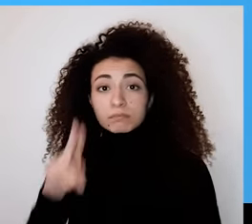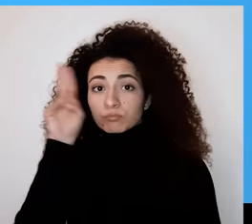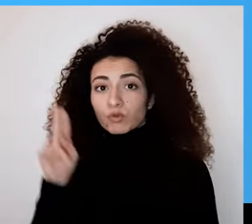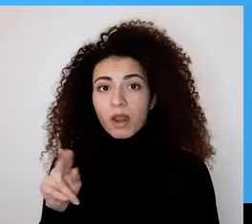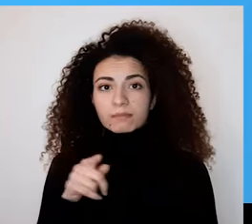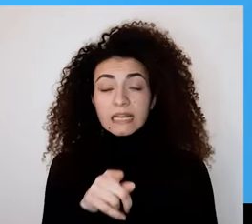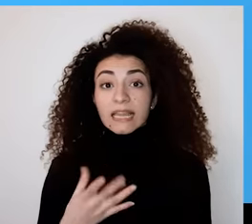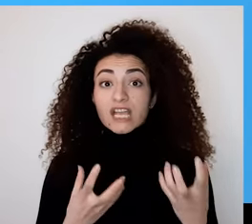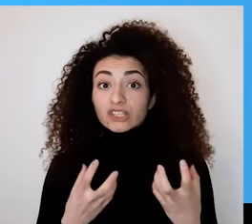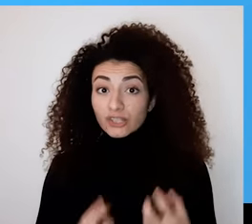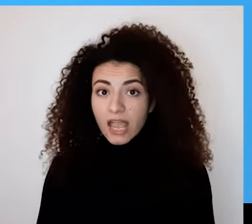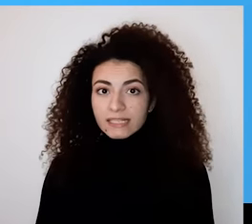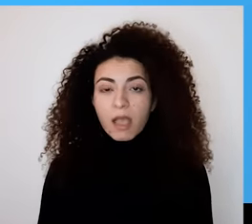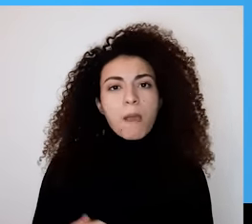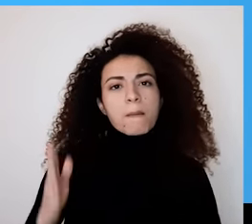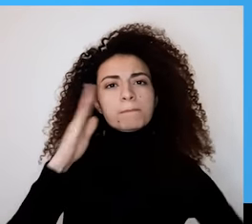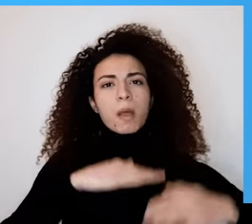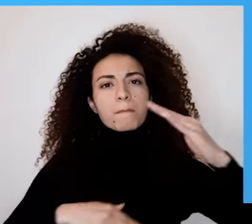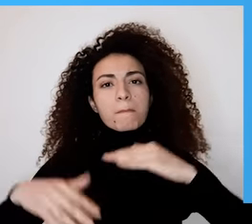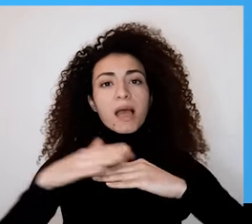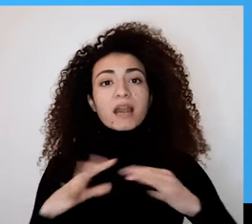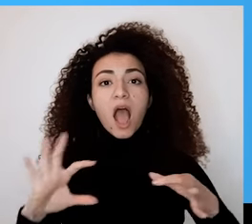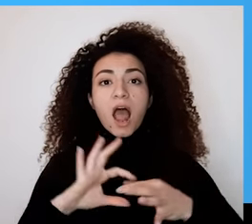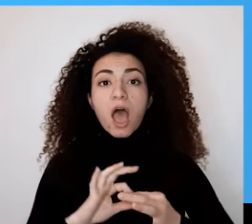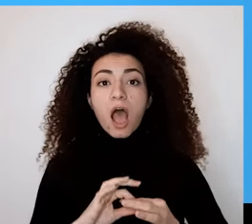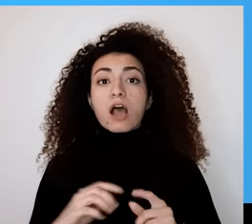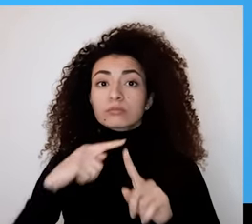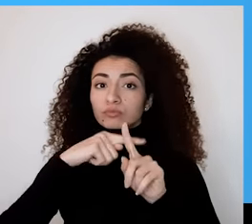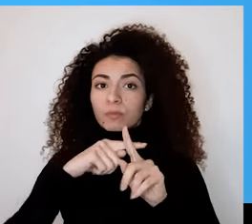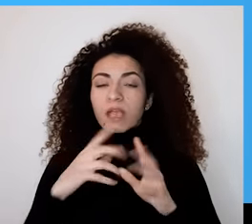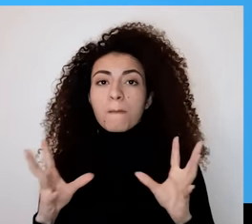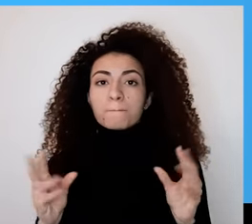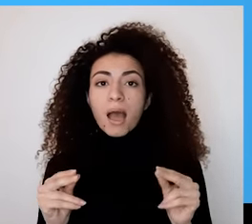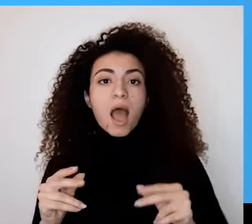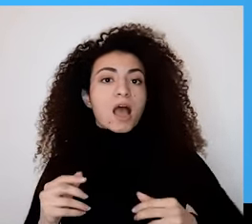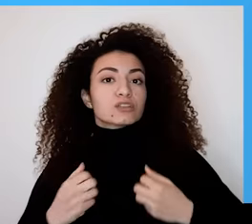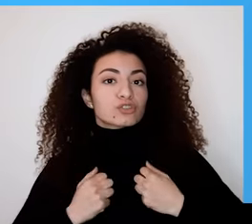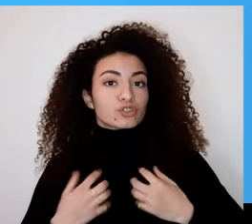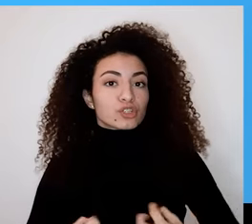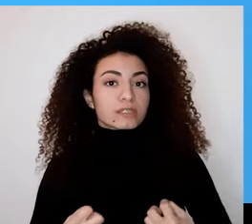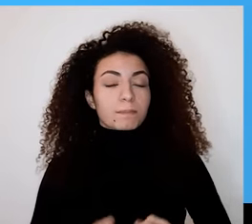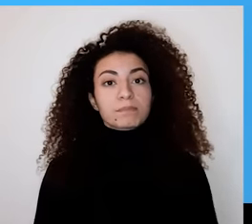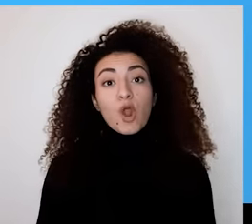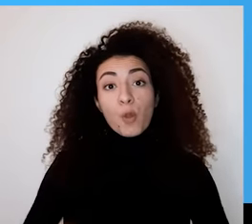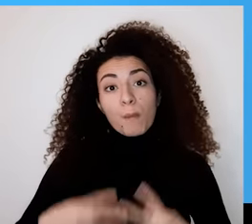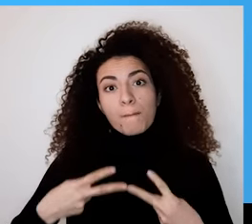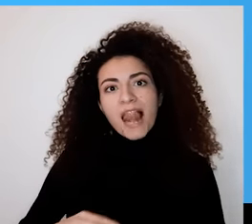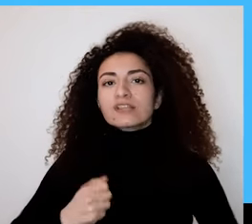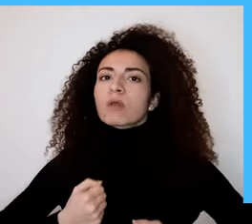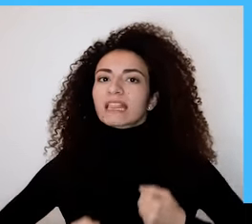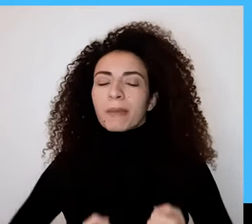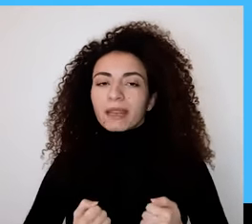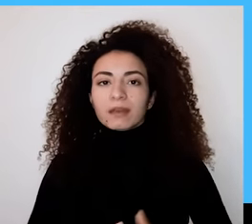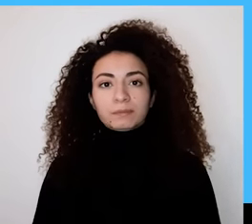سألنيك إذا كنت على استعداد لبناء علاقة إيجابية مع جسدك واليوم رح نبدأ سوى بعيشها لاختبار